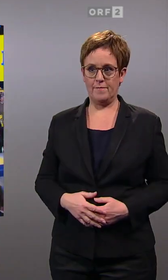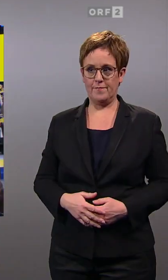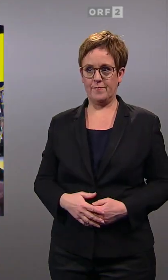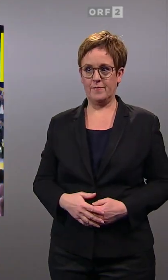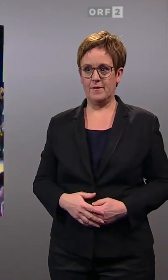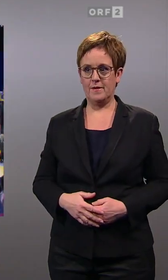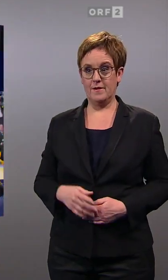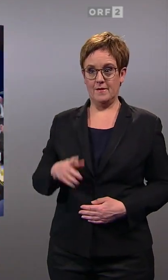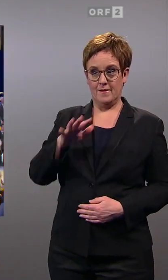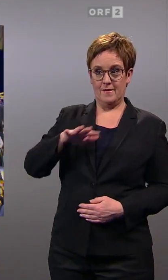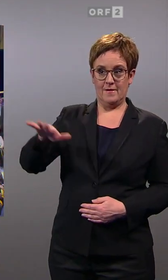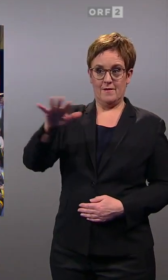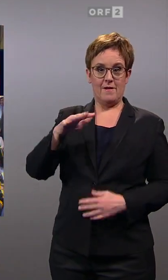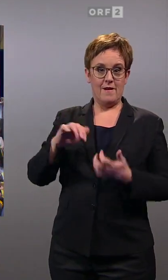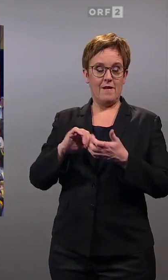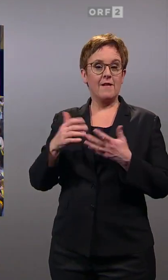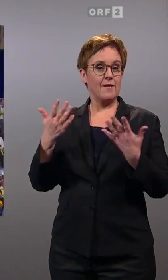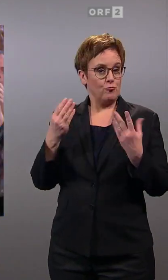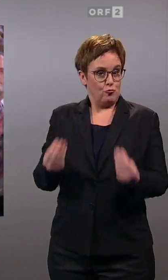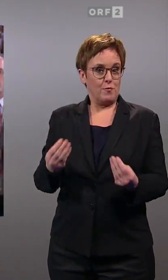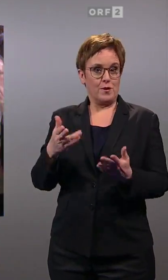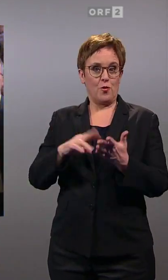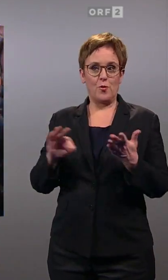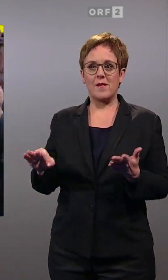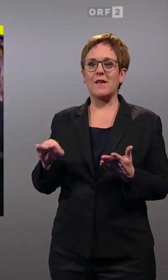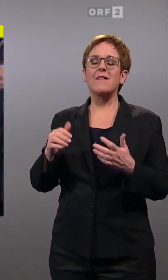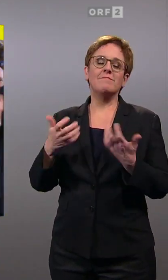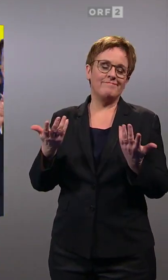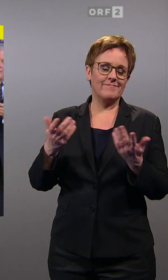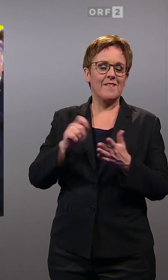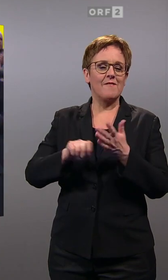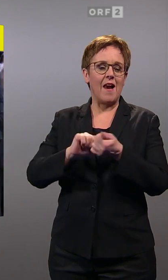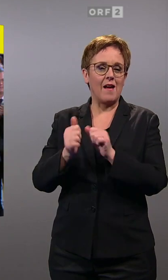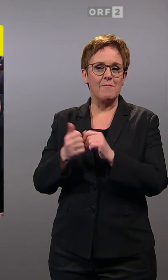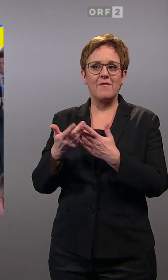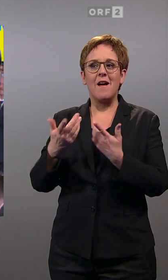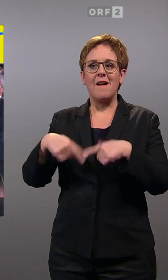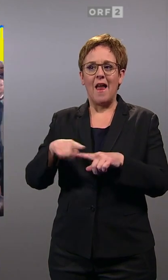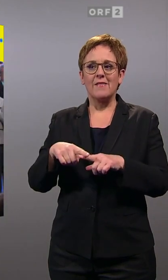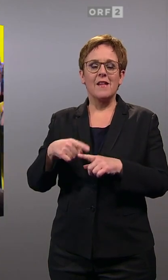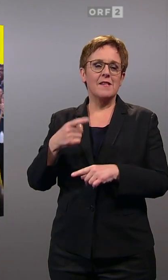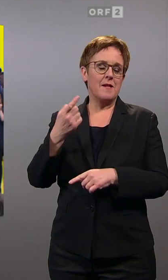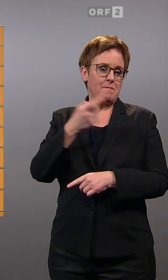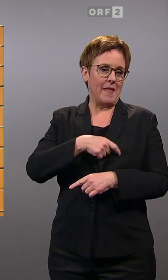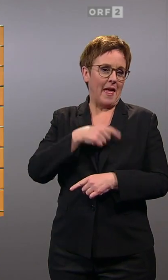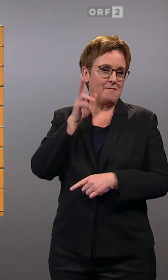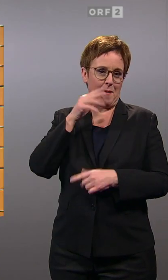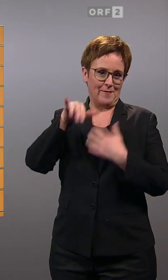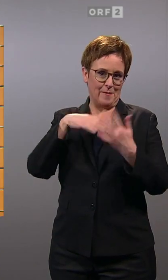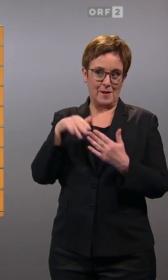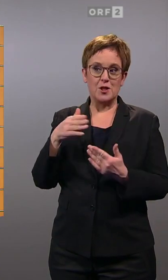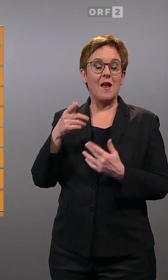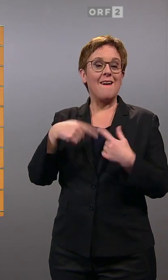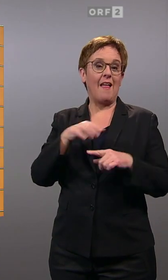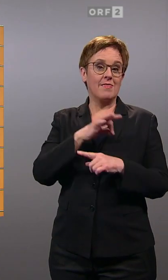Jawohl, das ist Wahlkampfmarke Niederösterreich. Wahlkampf in einem Land, in dem die Landes und Parteifarben verschwimmen. Im Landtag